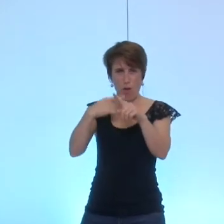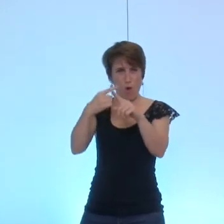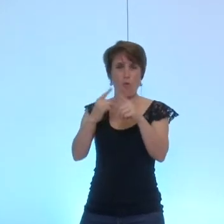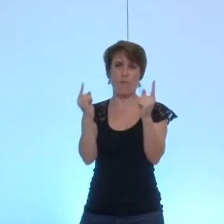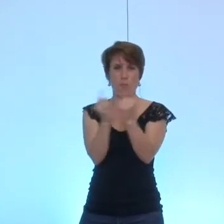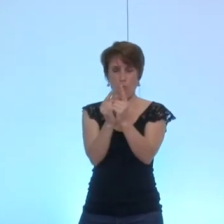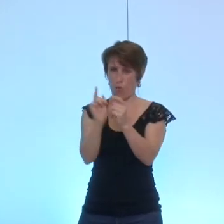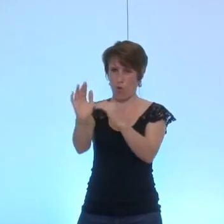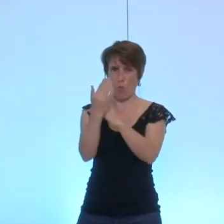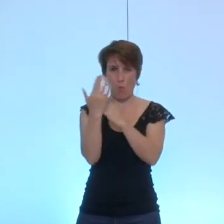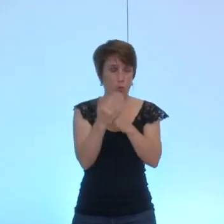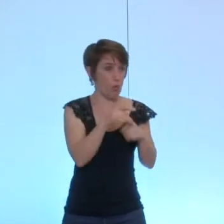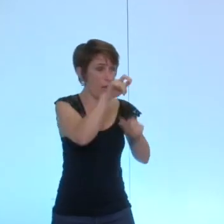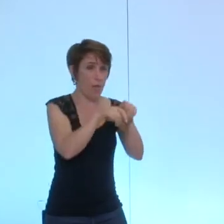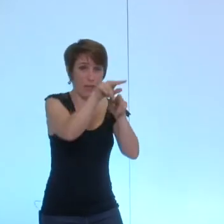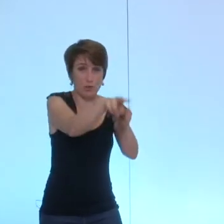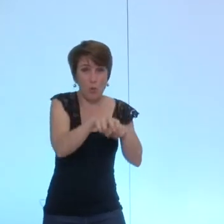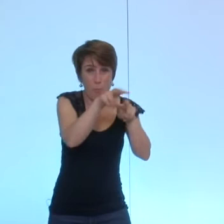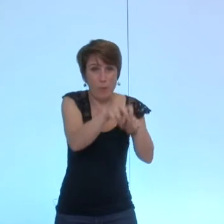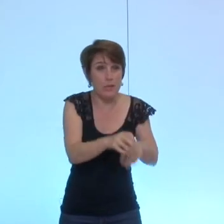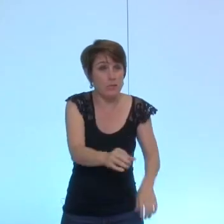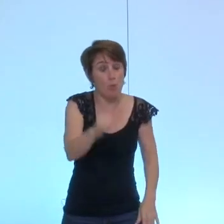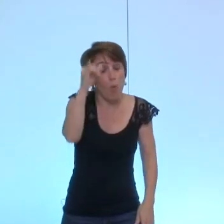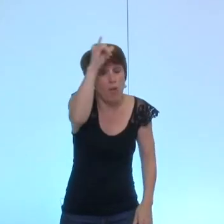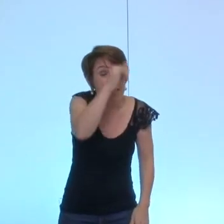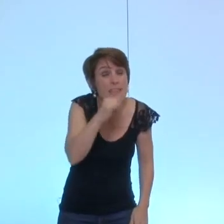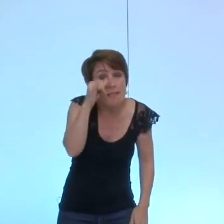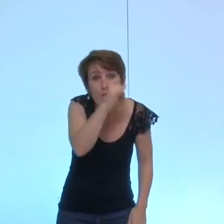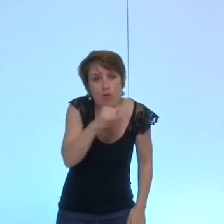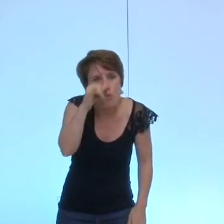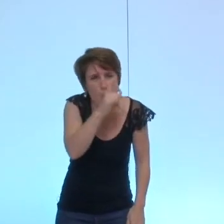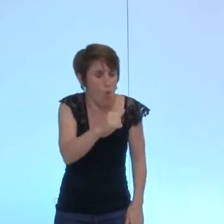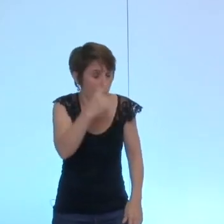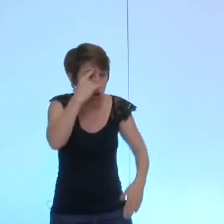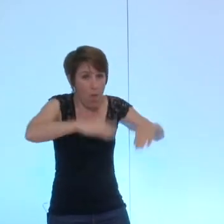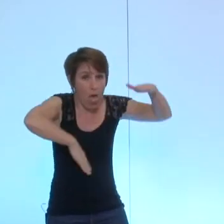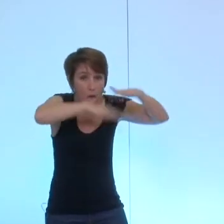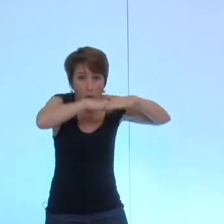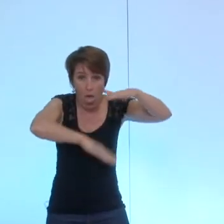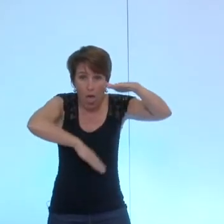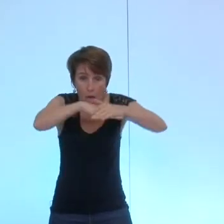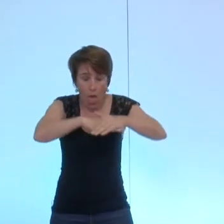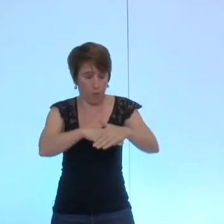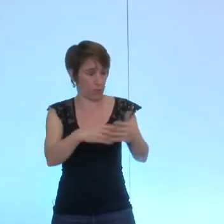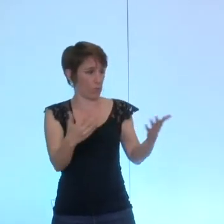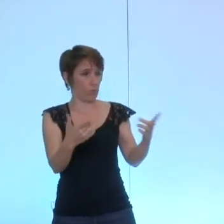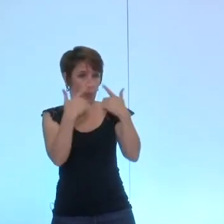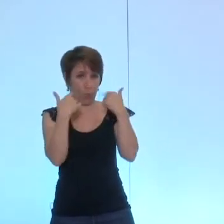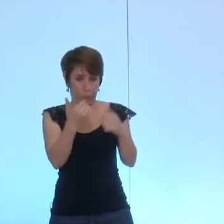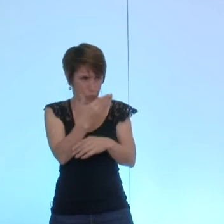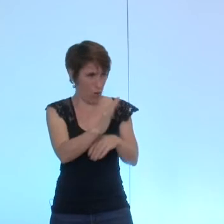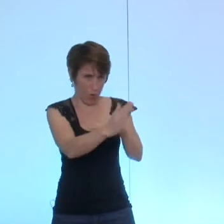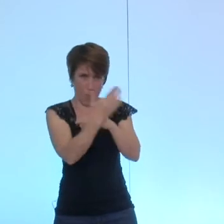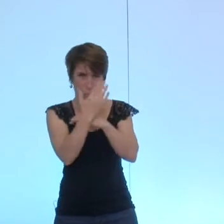nous montrer des paysans complètement abrutis je pèse mes mots complètement dégénérés au sens génétique